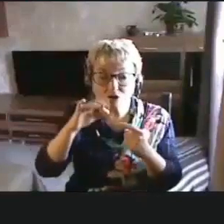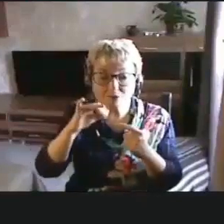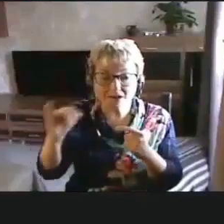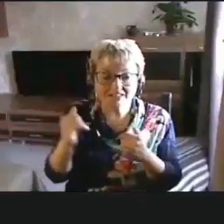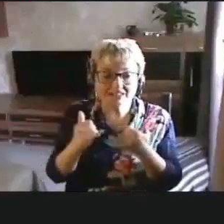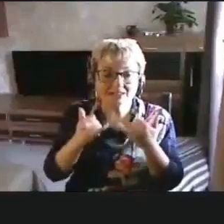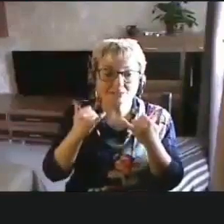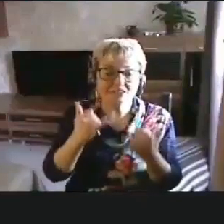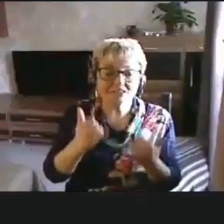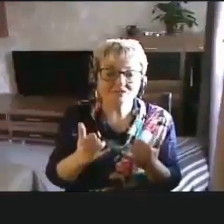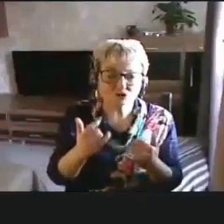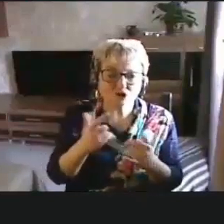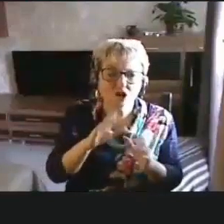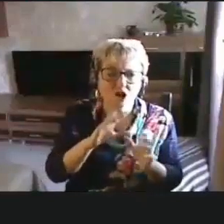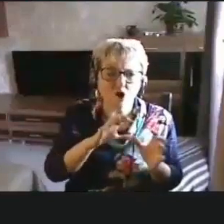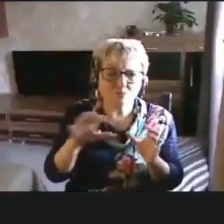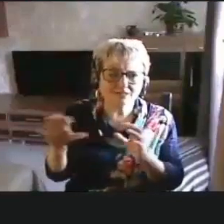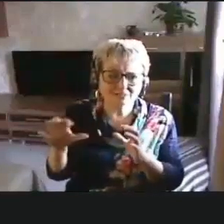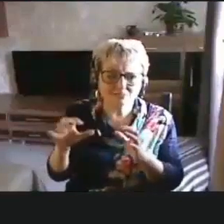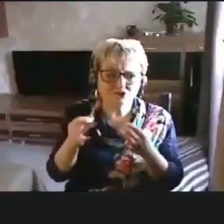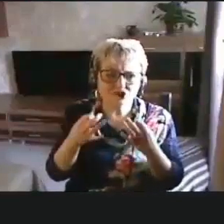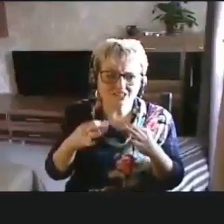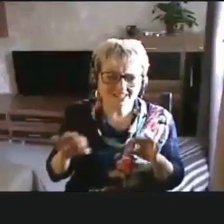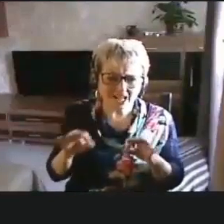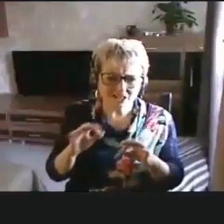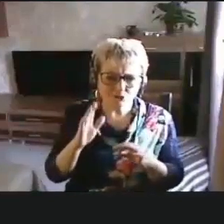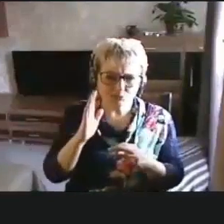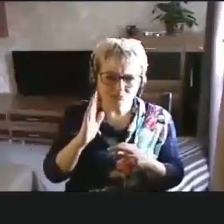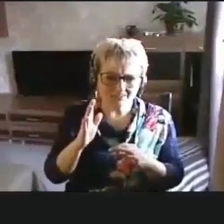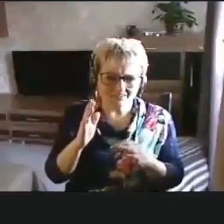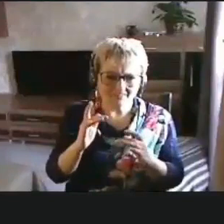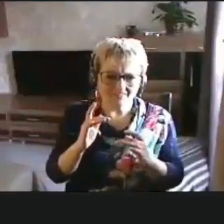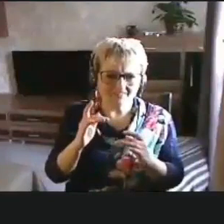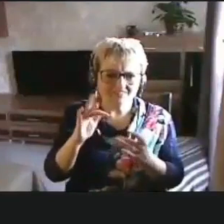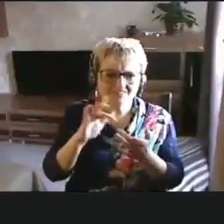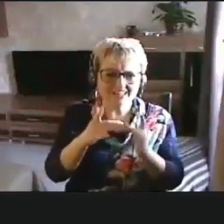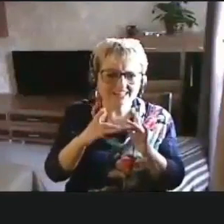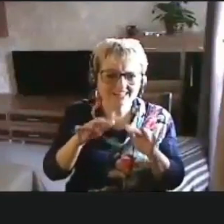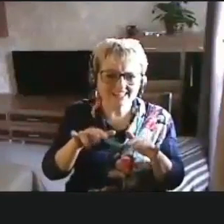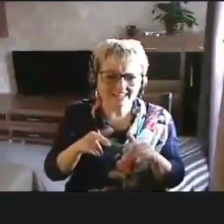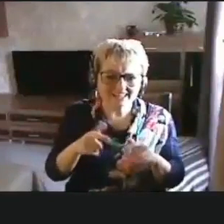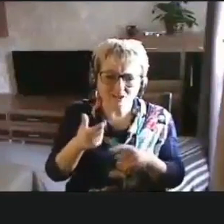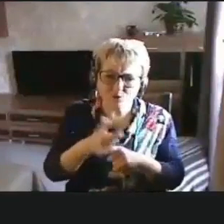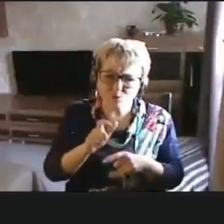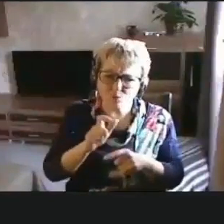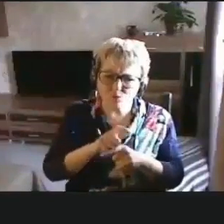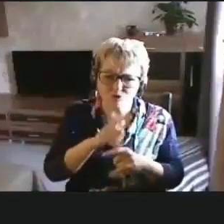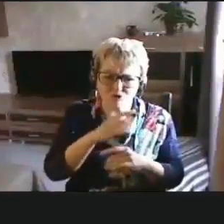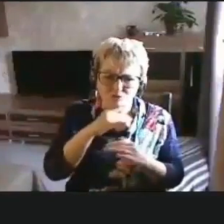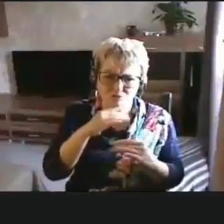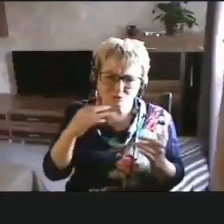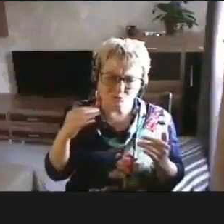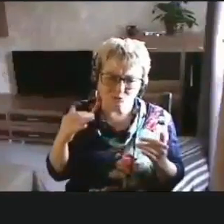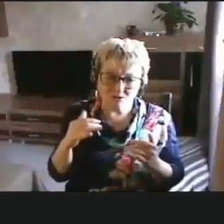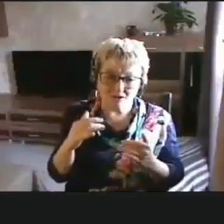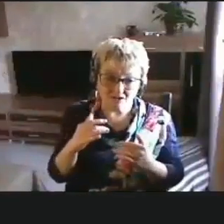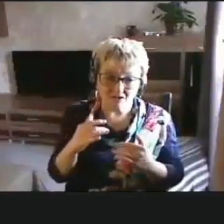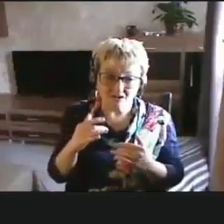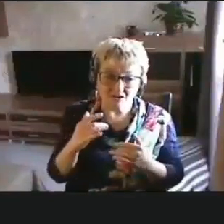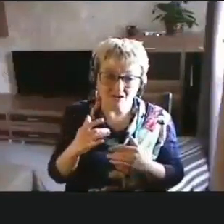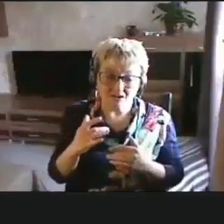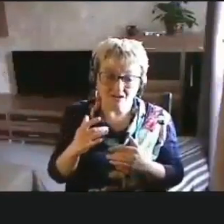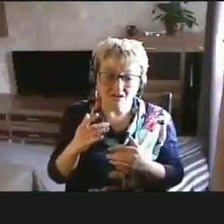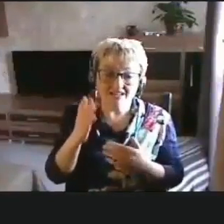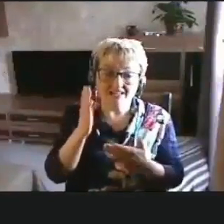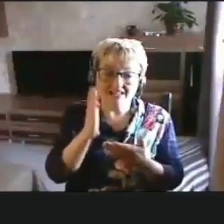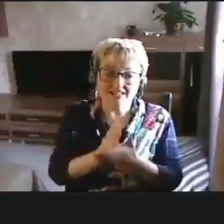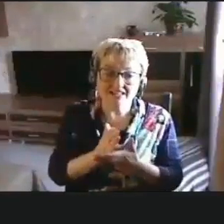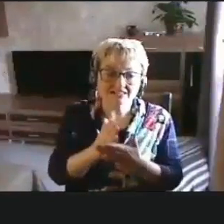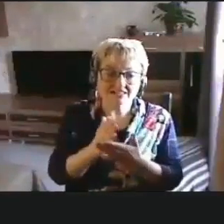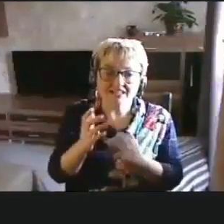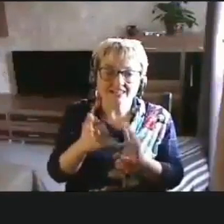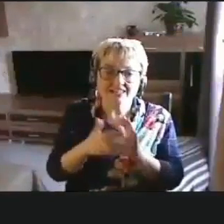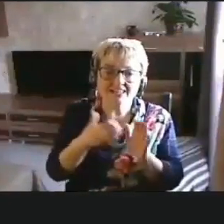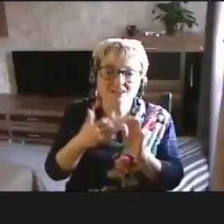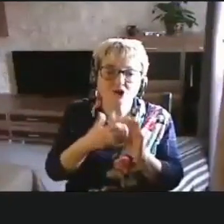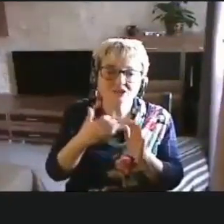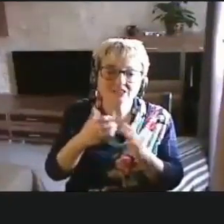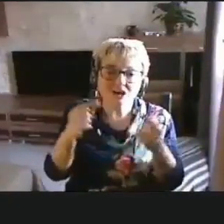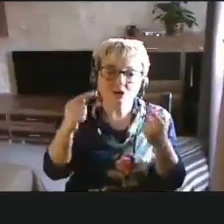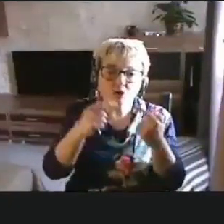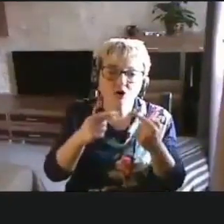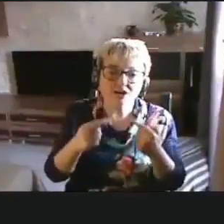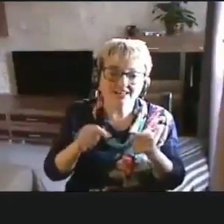посвященной вот обеспечиванию доступности в интернете, очень много. Ну, то есть, есть недостаток